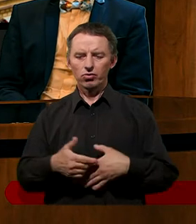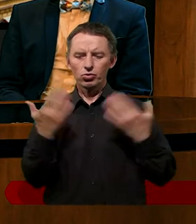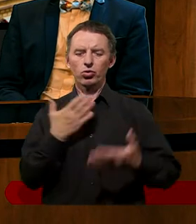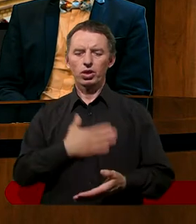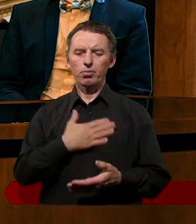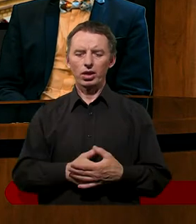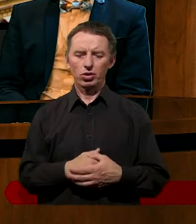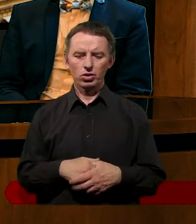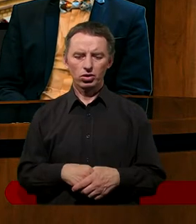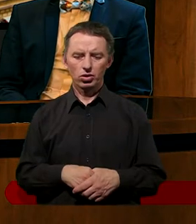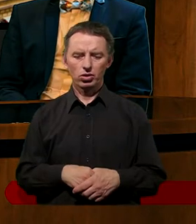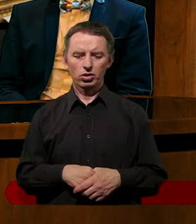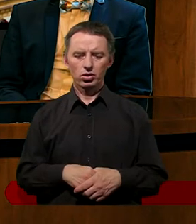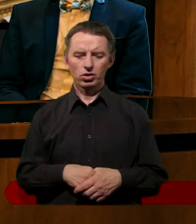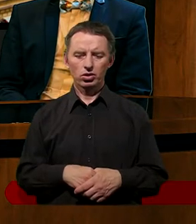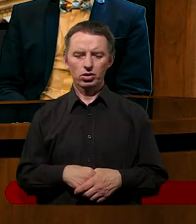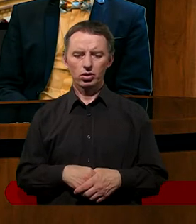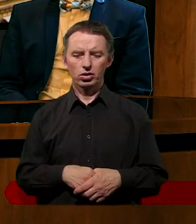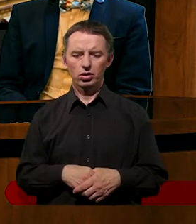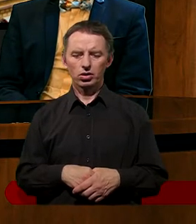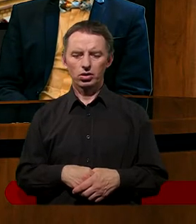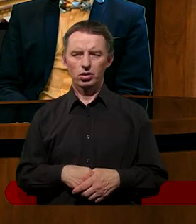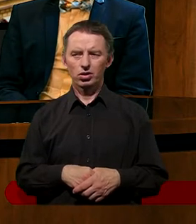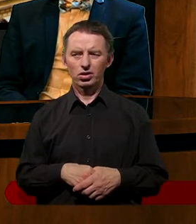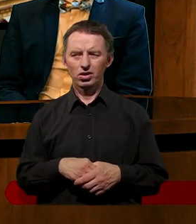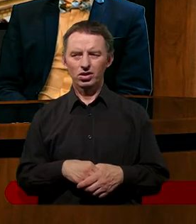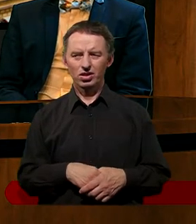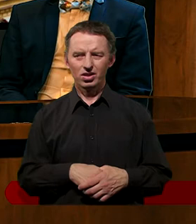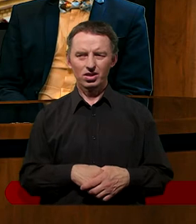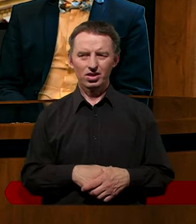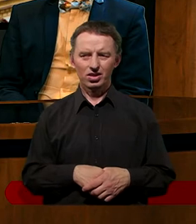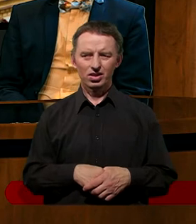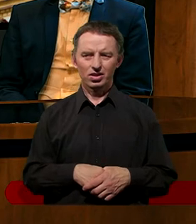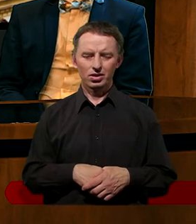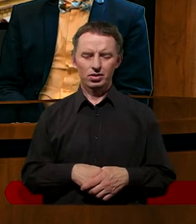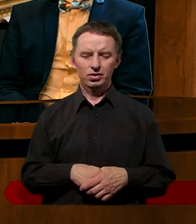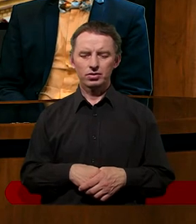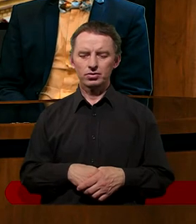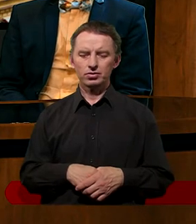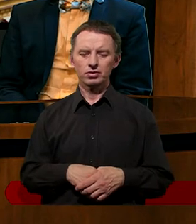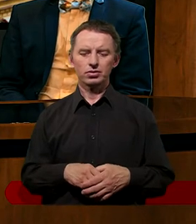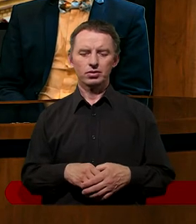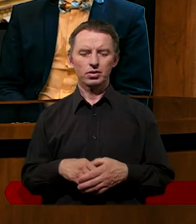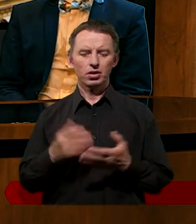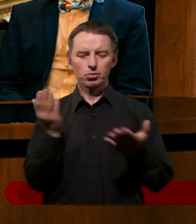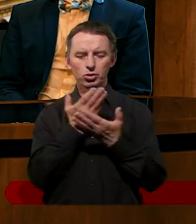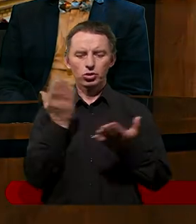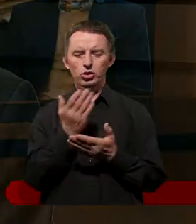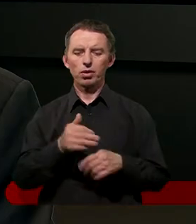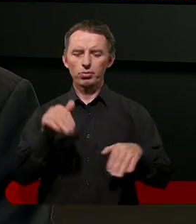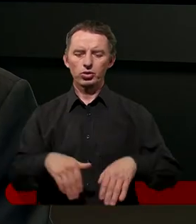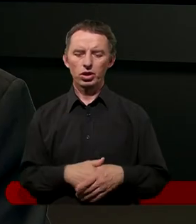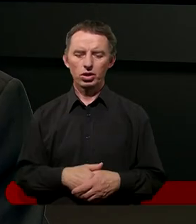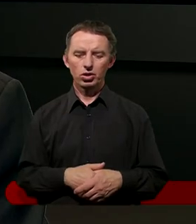sabatu. A w tygodniu już nie tak bardzo, jak w ten święty dzień. A przeczytajmy może